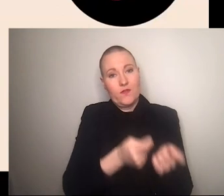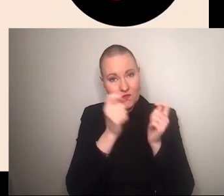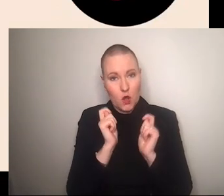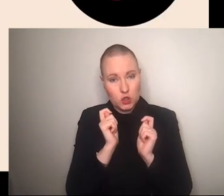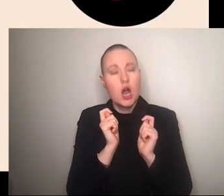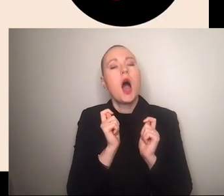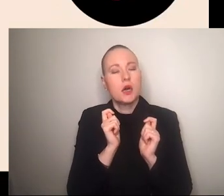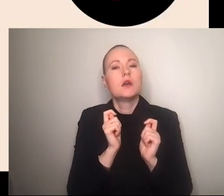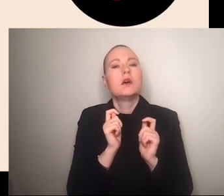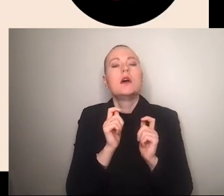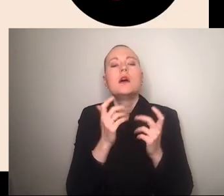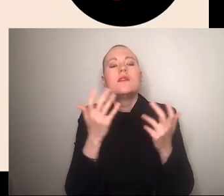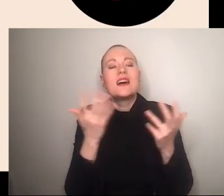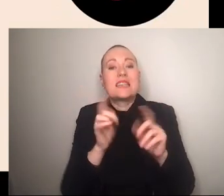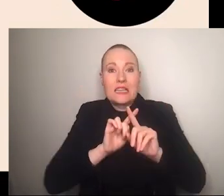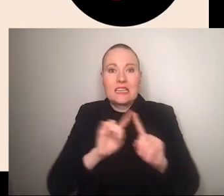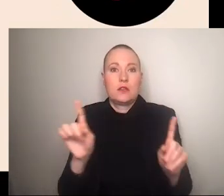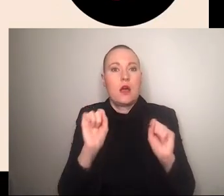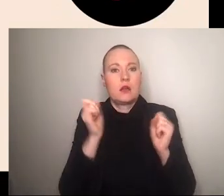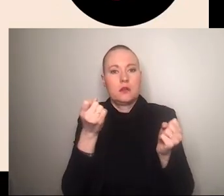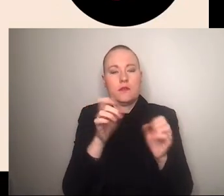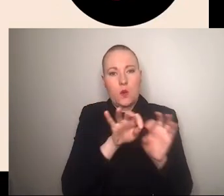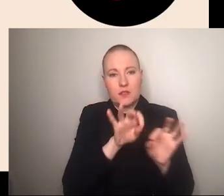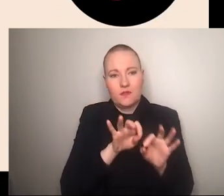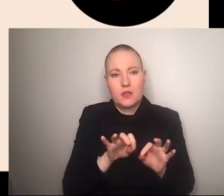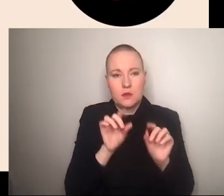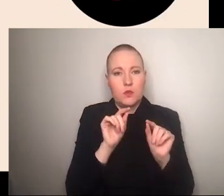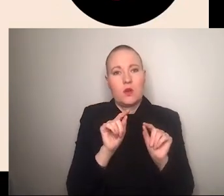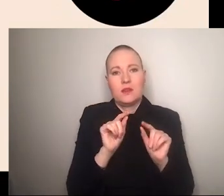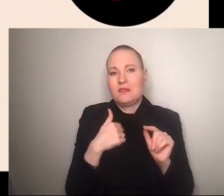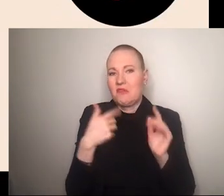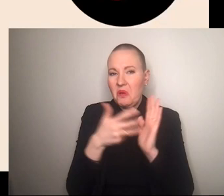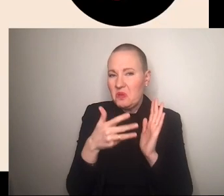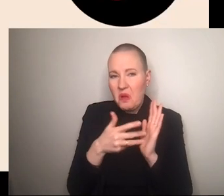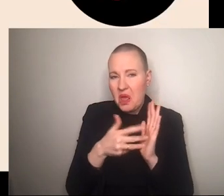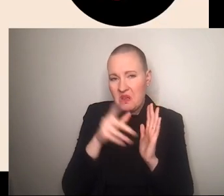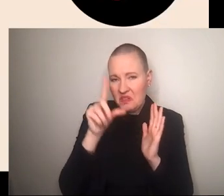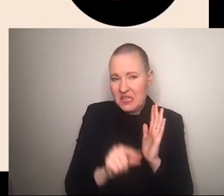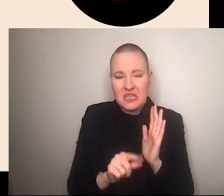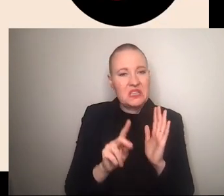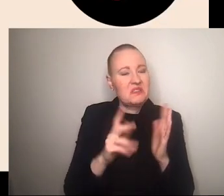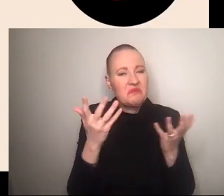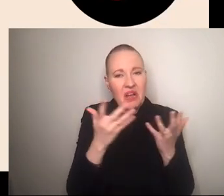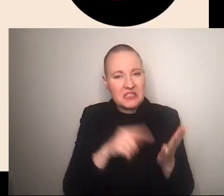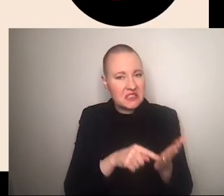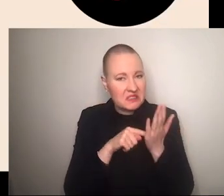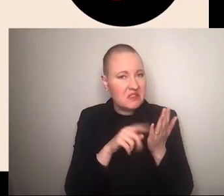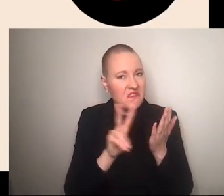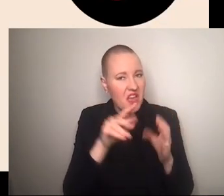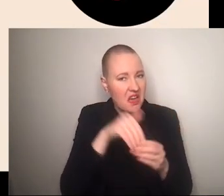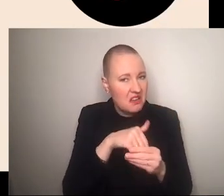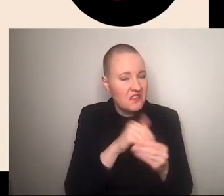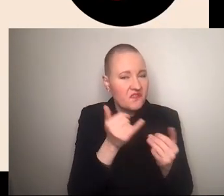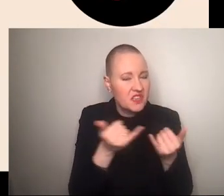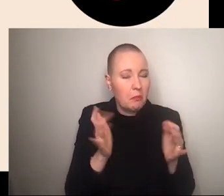die nicht aktiv ausgewählt werden und es besteht dann wenig wahrgenommene kontrolle darüber über die angezeigten inhalt und dann